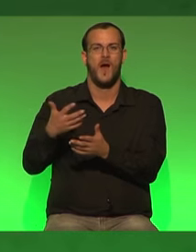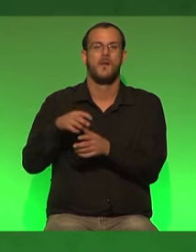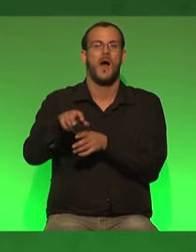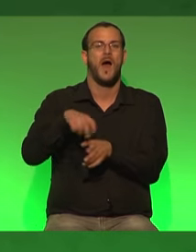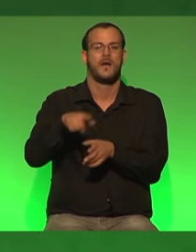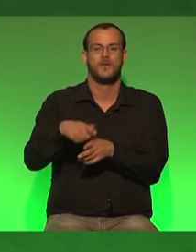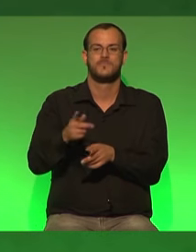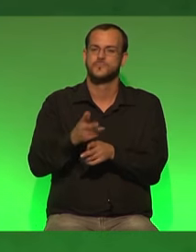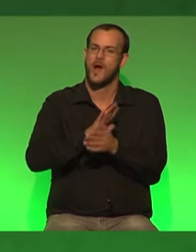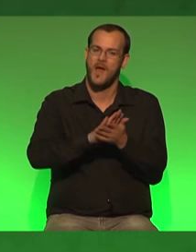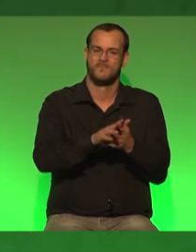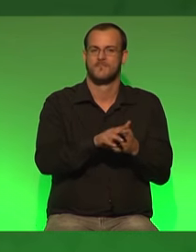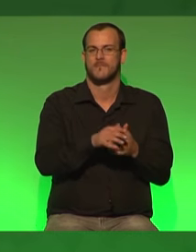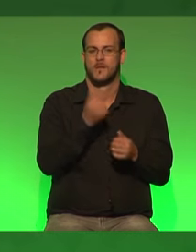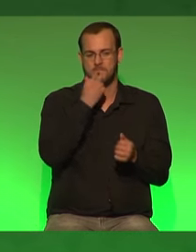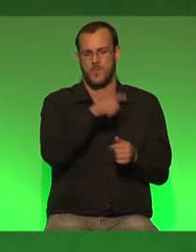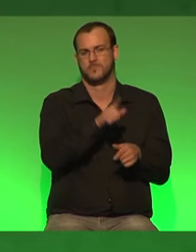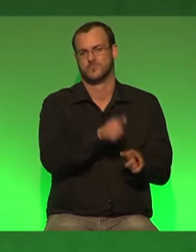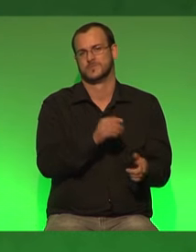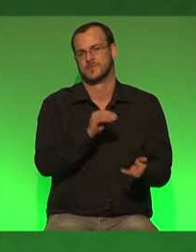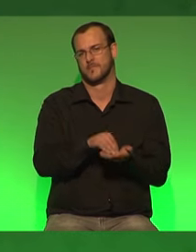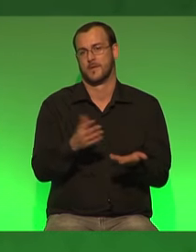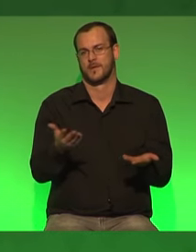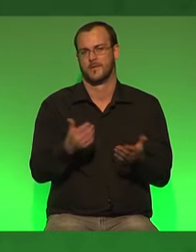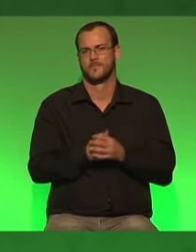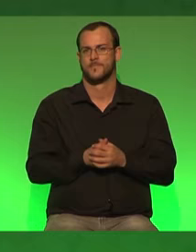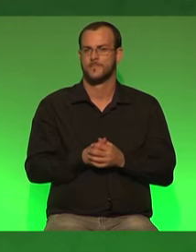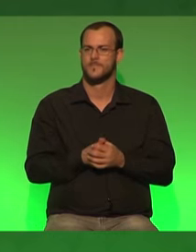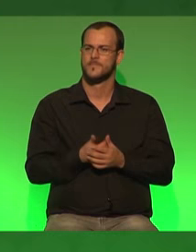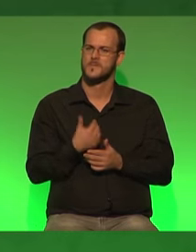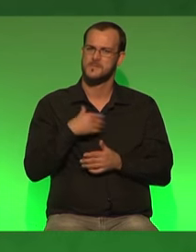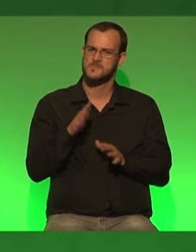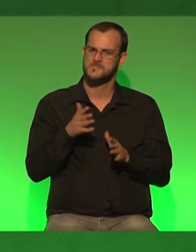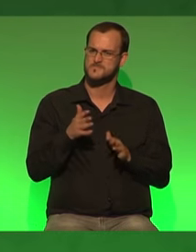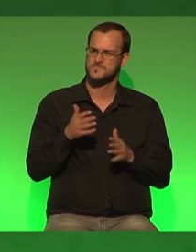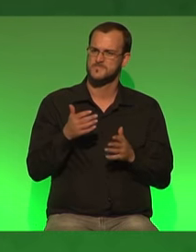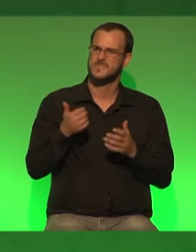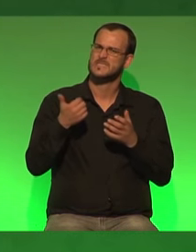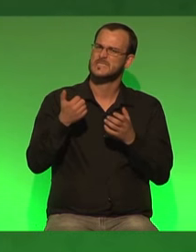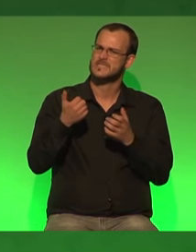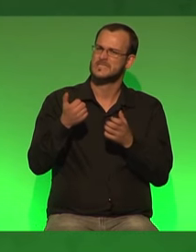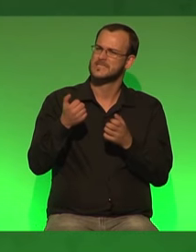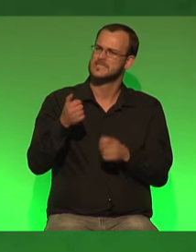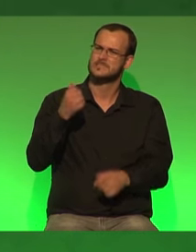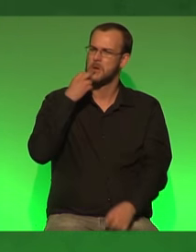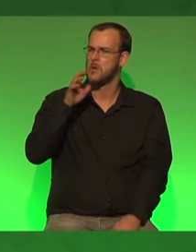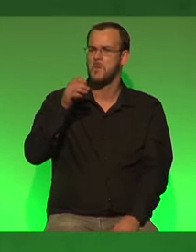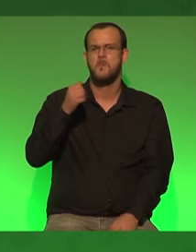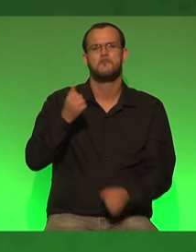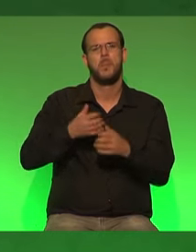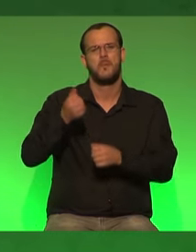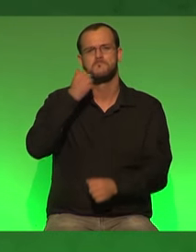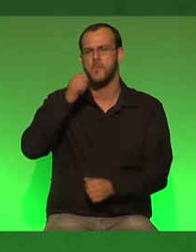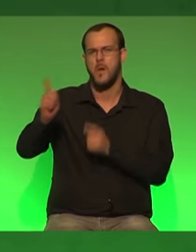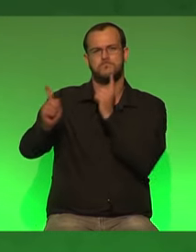landwirte dabei und ich sage euch als mir in mitte 60 jähriger milchbauer mit hähnen in den augen gegenüber stand